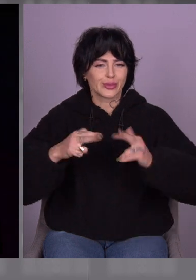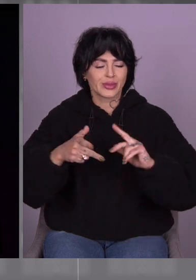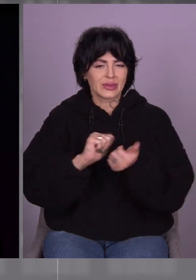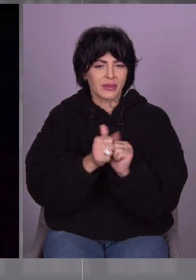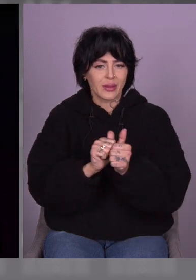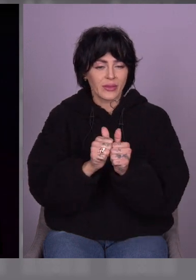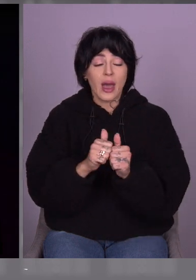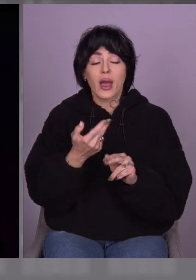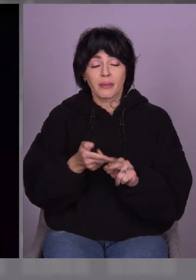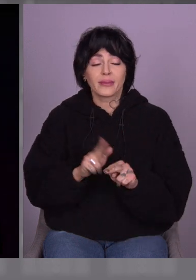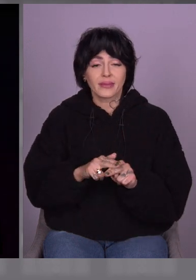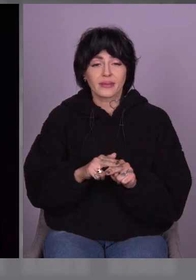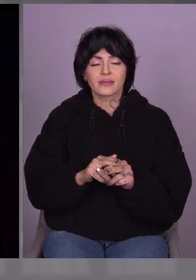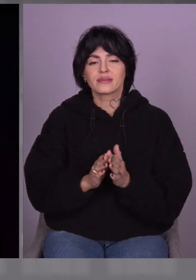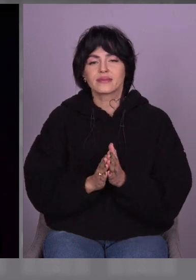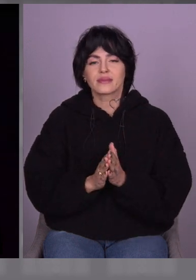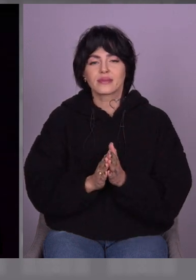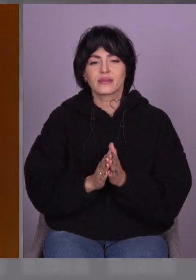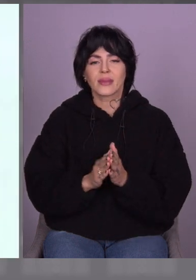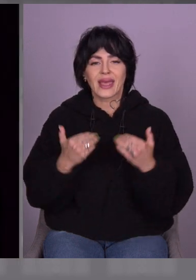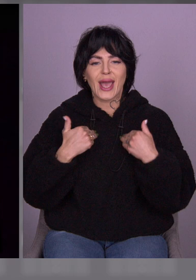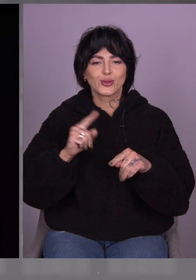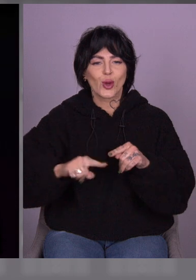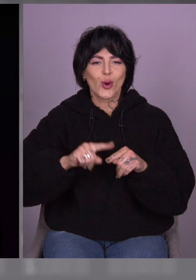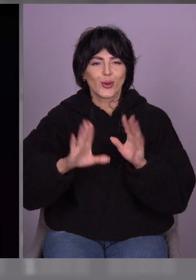тож я вперед чутті.